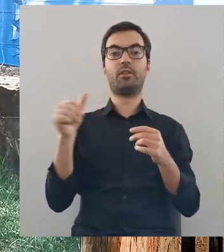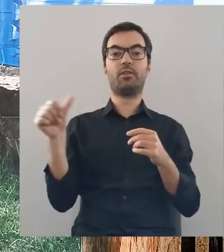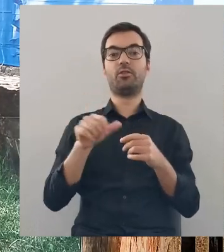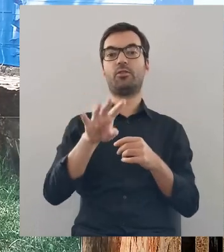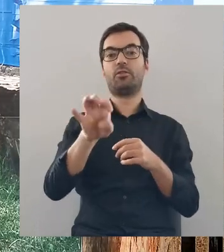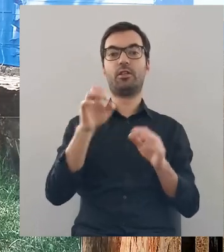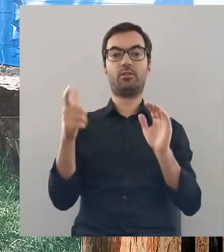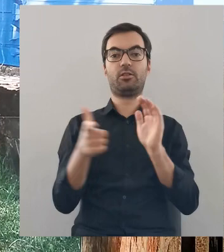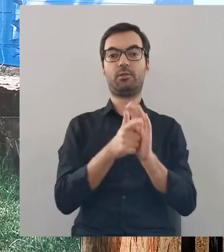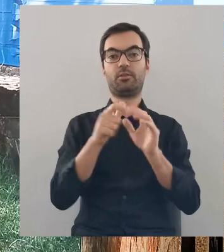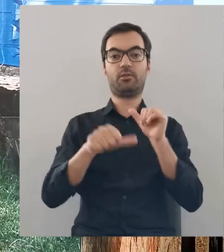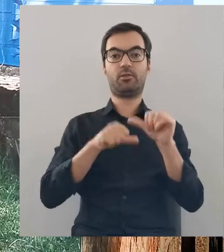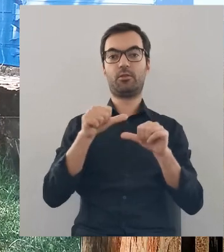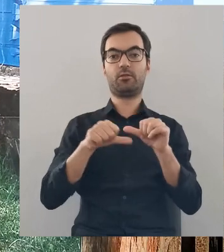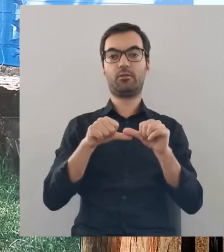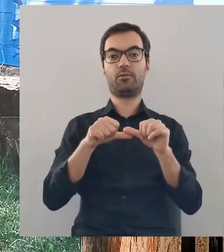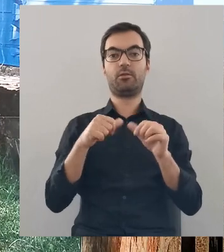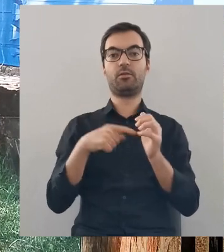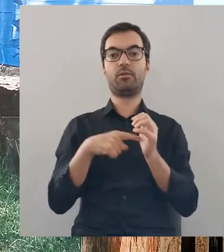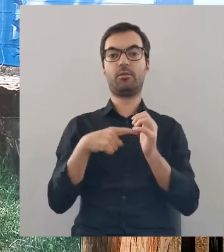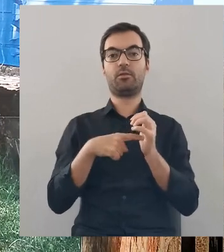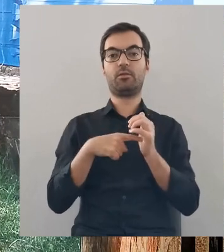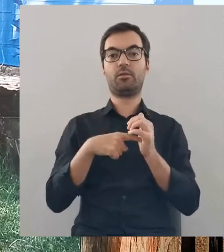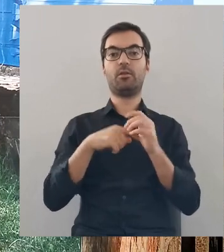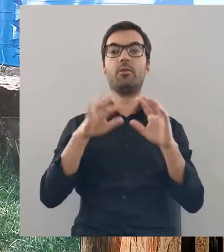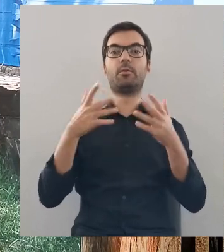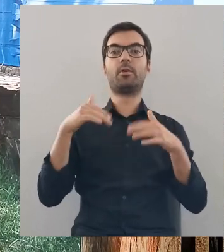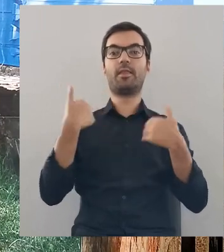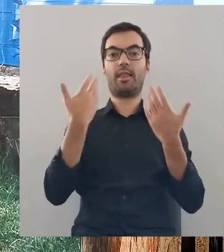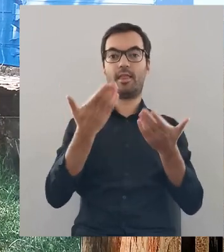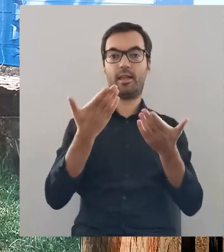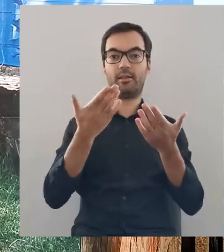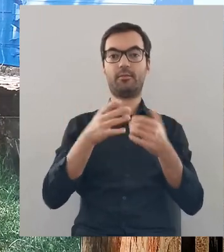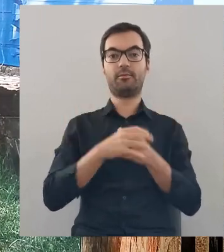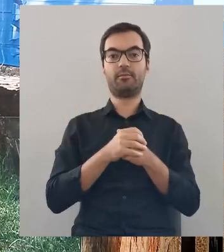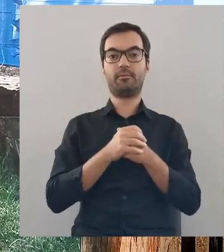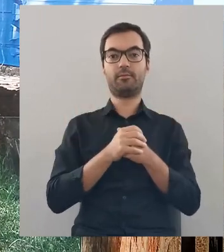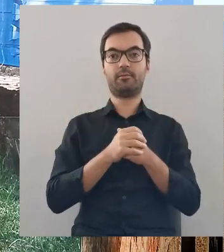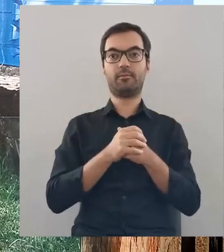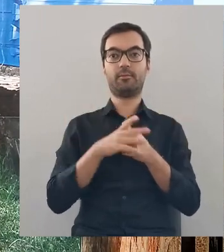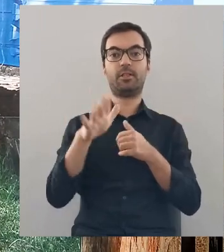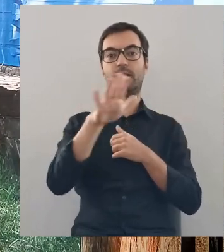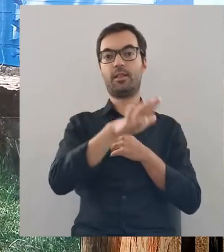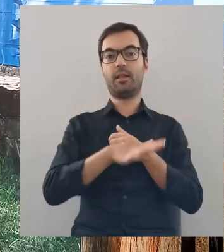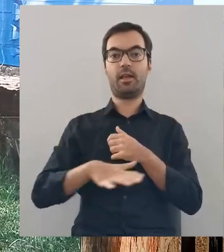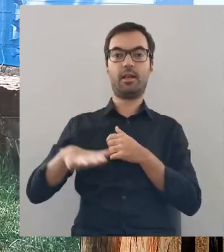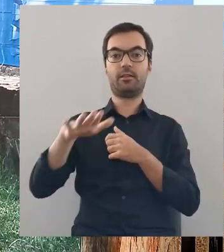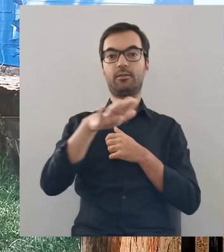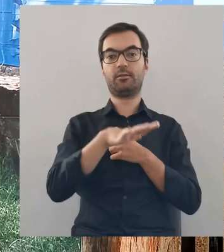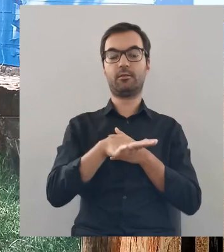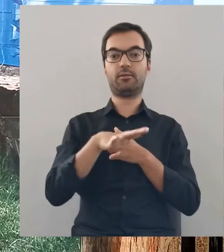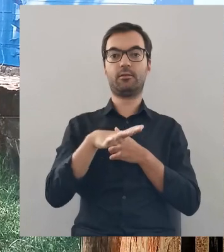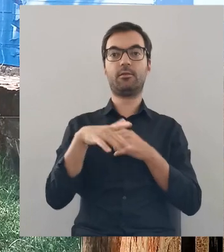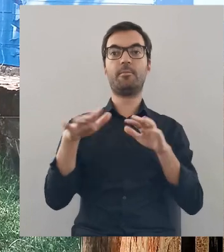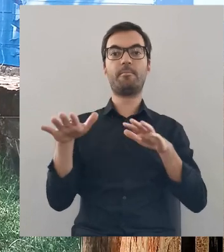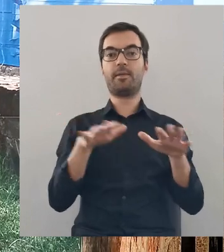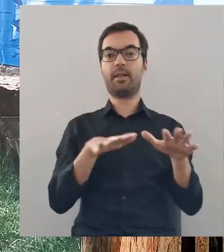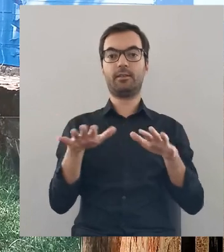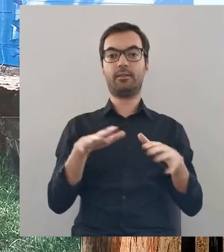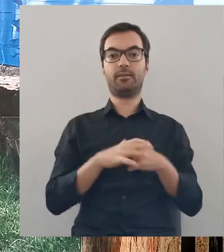pochodzące z roku 1417, dotyczą nadania tego terenu,